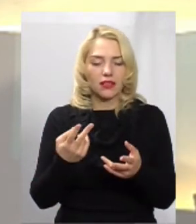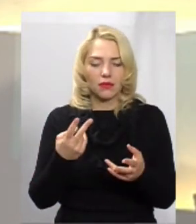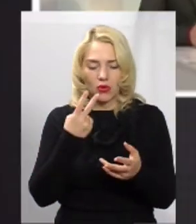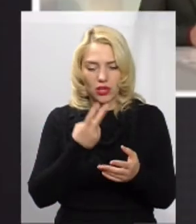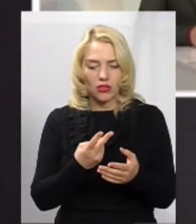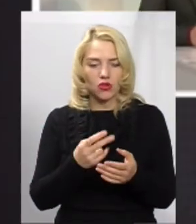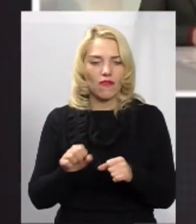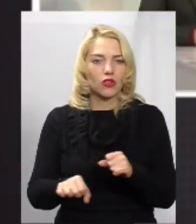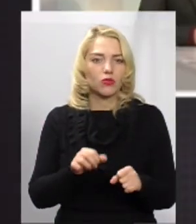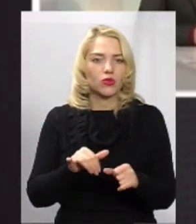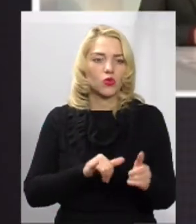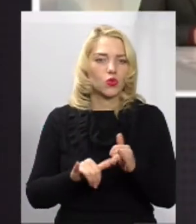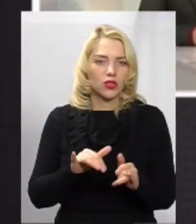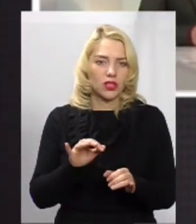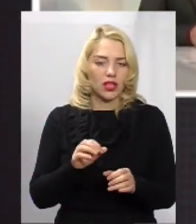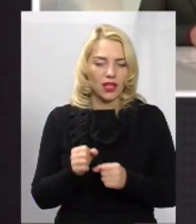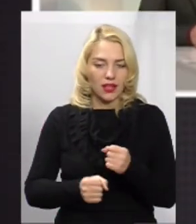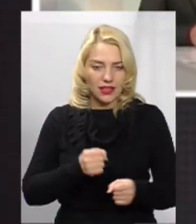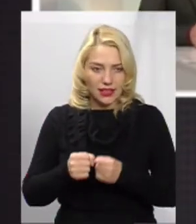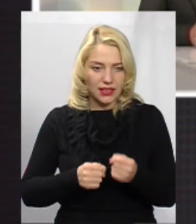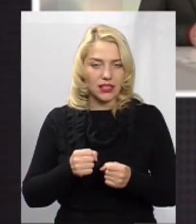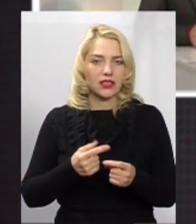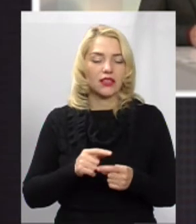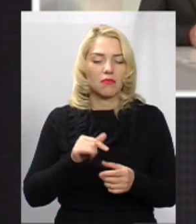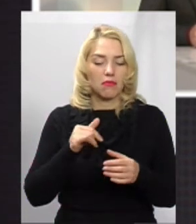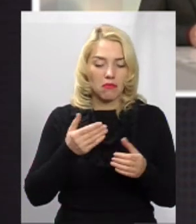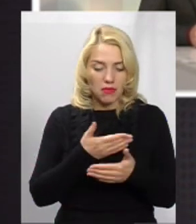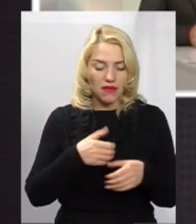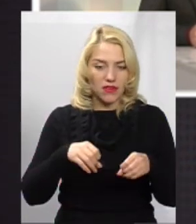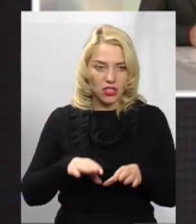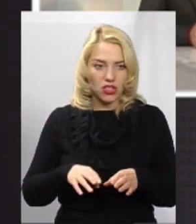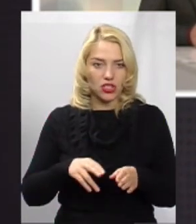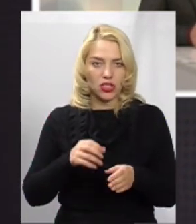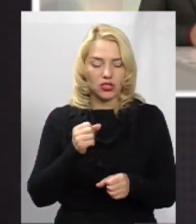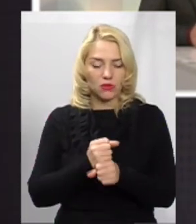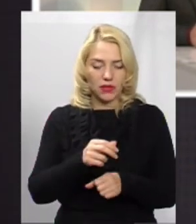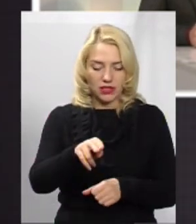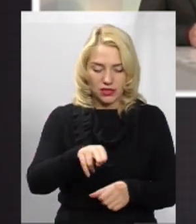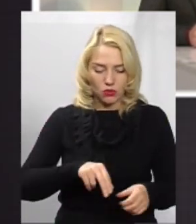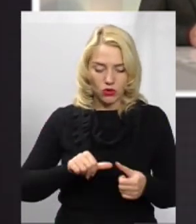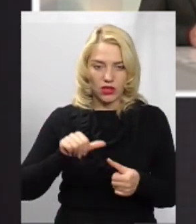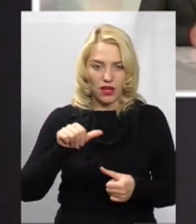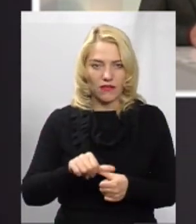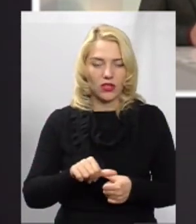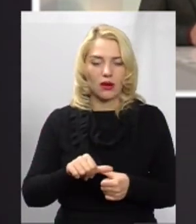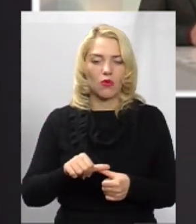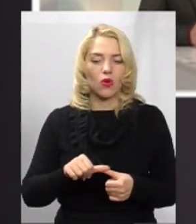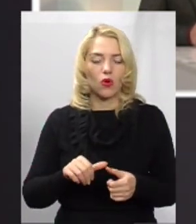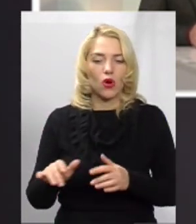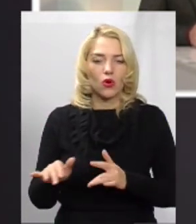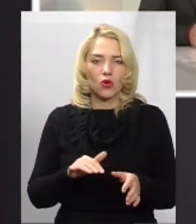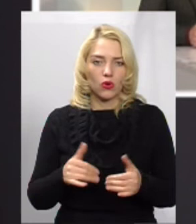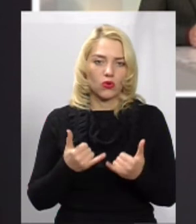велосипедисту. Ми вирішили нанести там смугу для відокремленого руху, безпечного руху